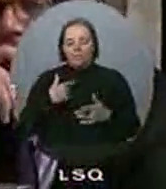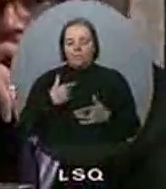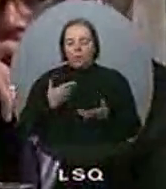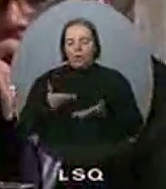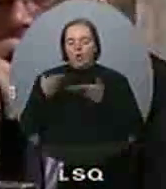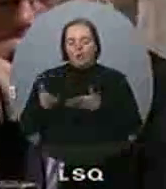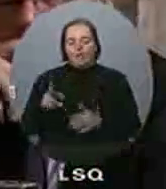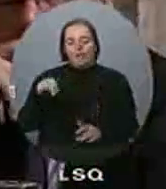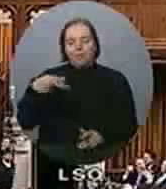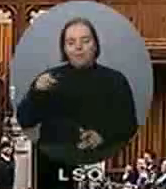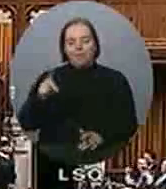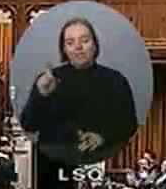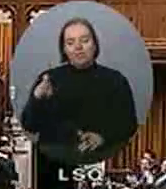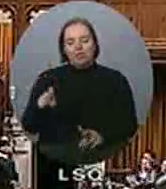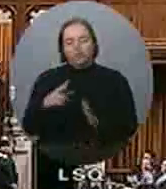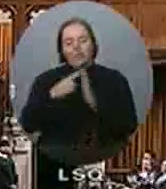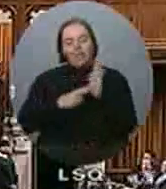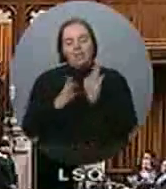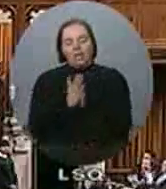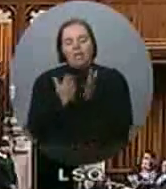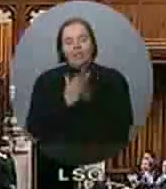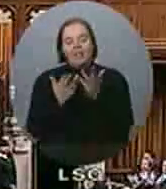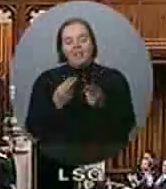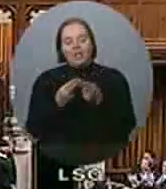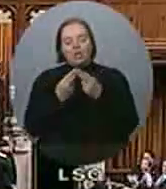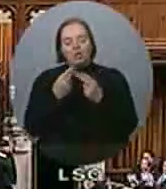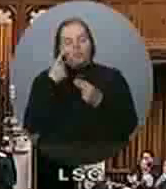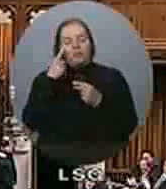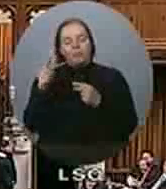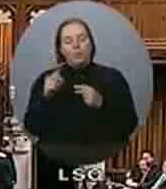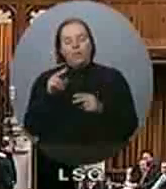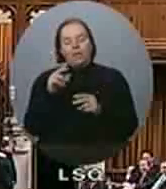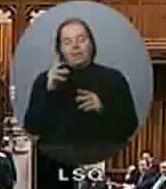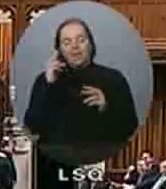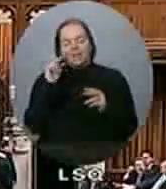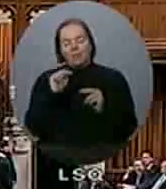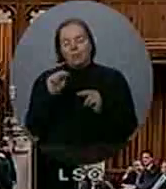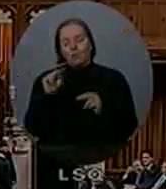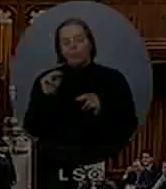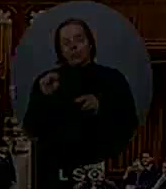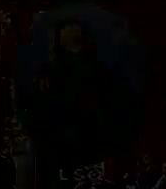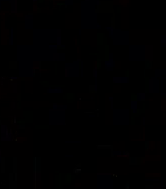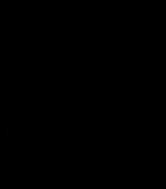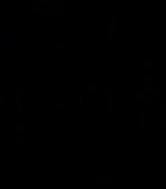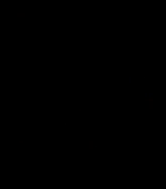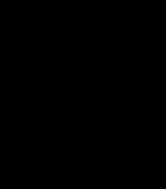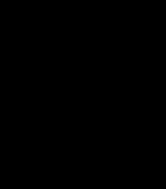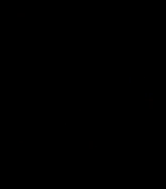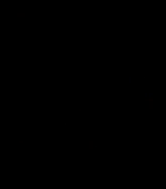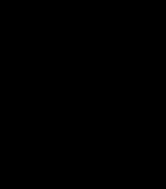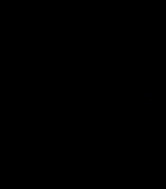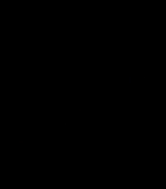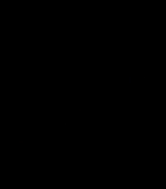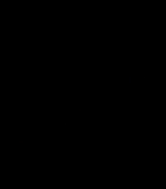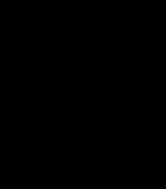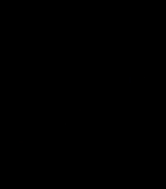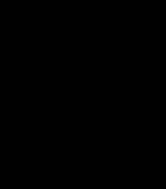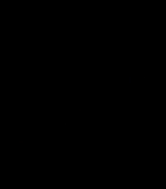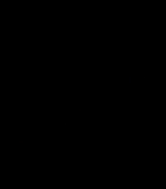lire le livre « L'économie pour les nuls ». Merci, M. Kimé. Merci. Merci. Merci. Merci.